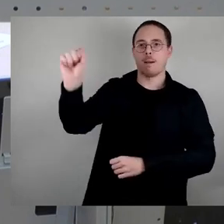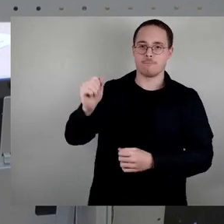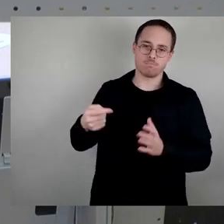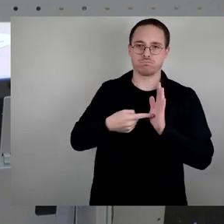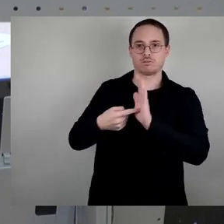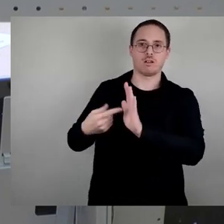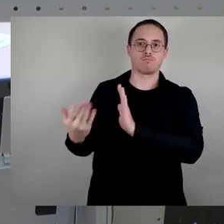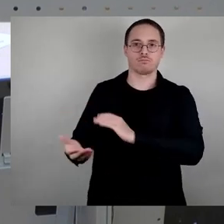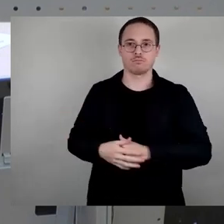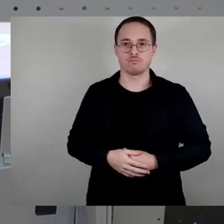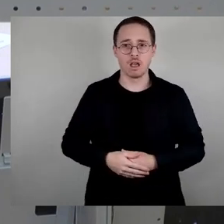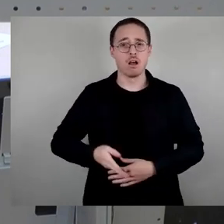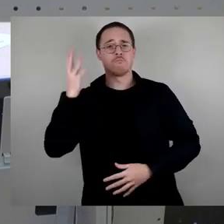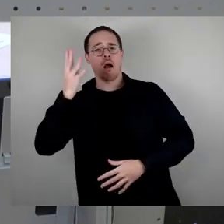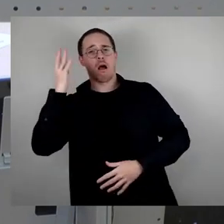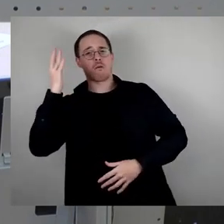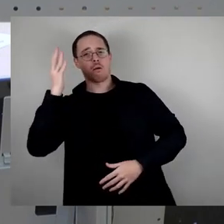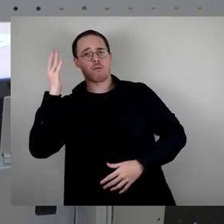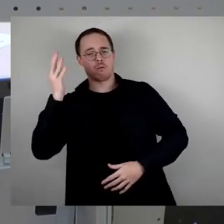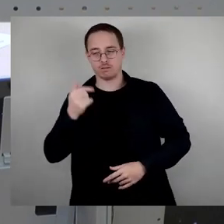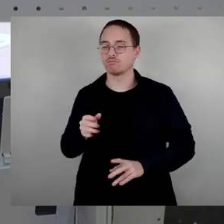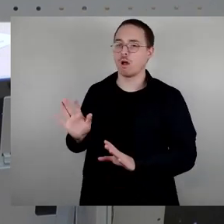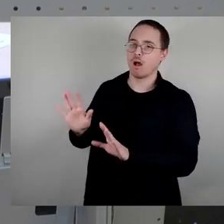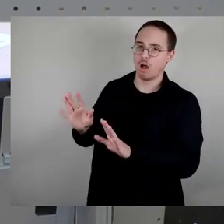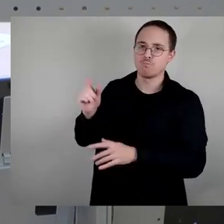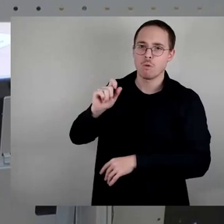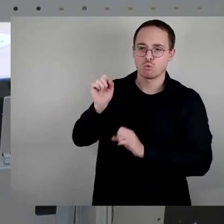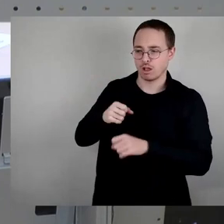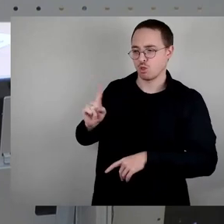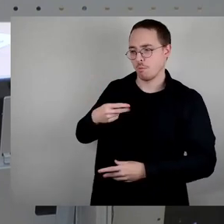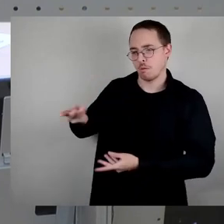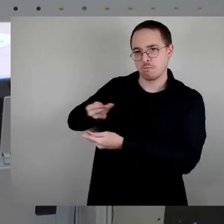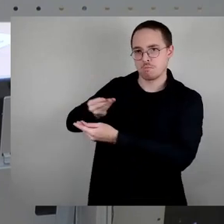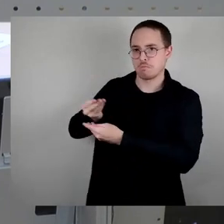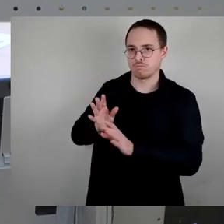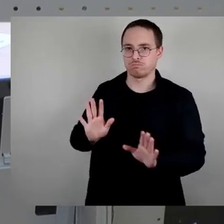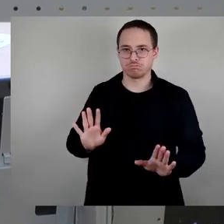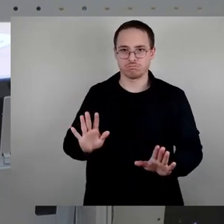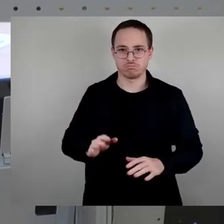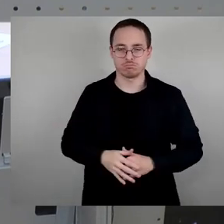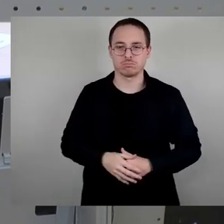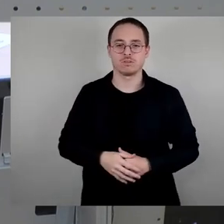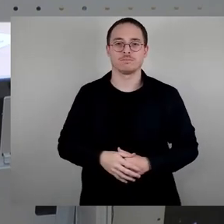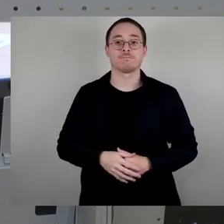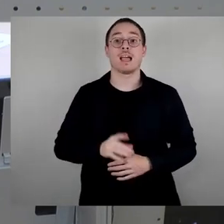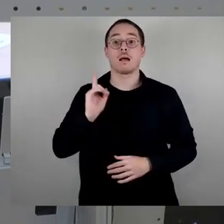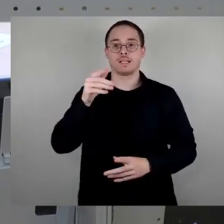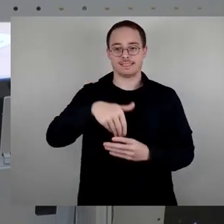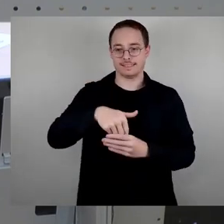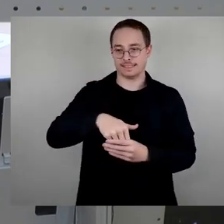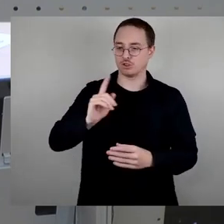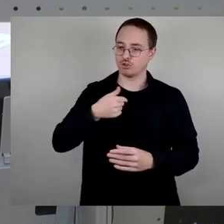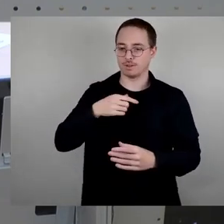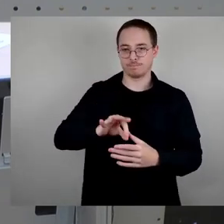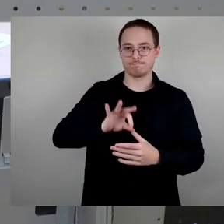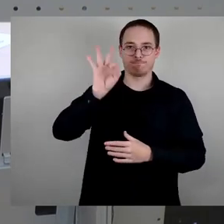Ja, genau. Können wir dann eine Pause noch mal auswerten, Herr Scholbach. Ich möchte aber inhaltlich noch, außer diesen Polemiken, die